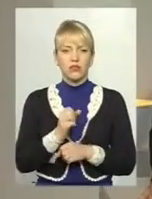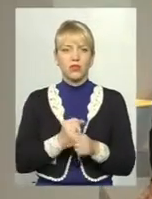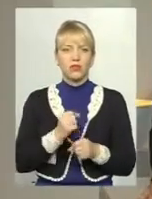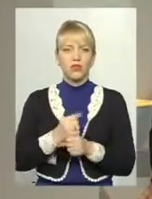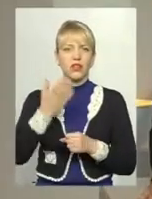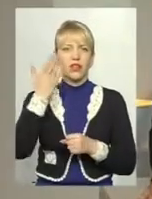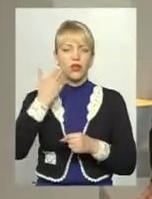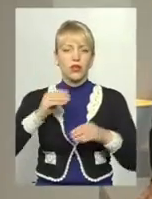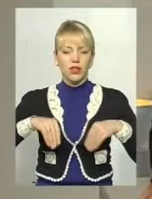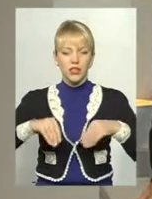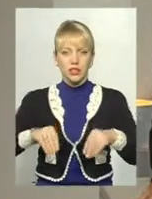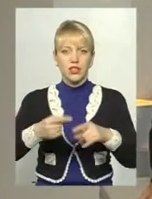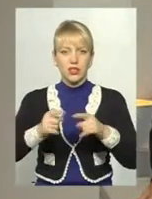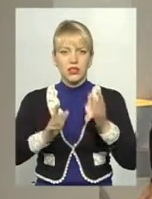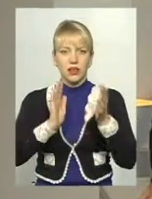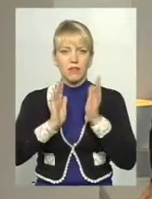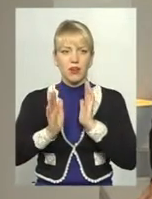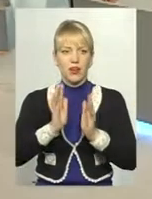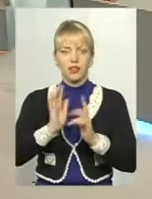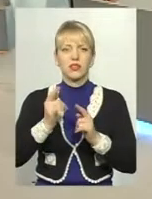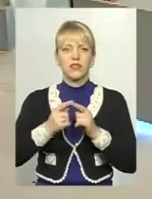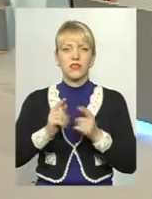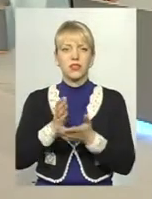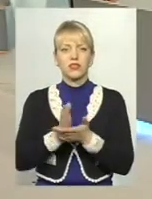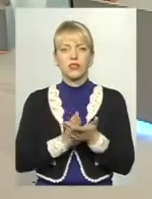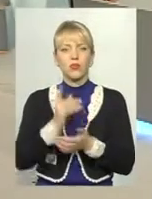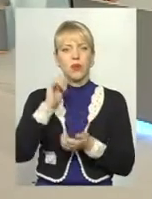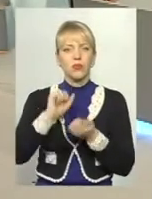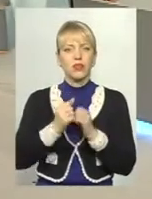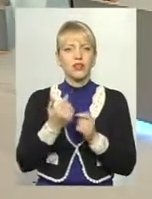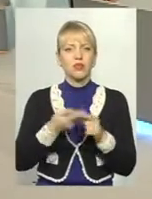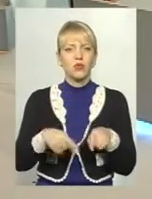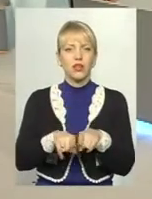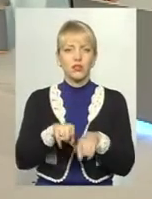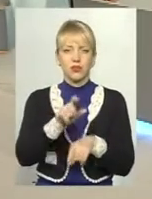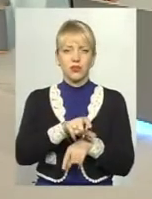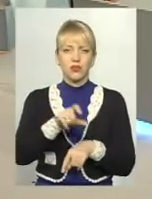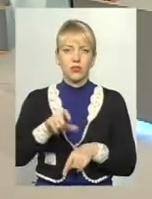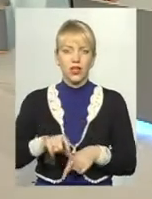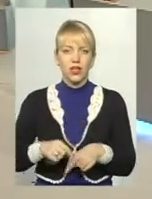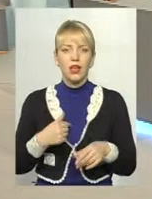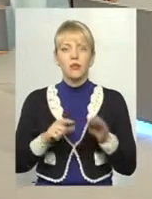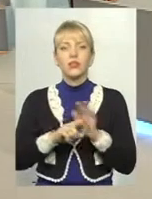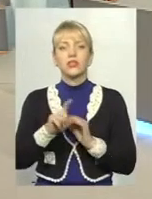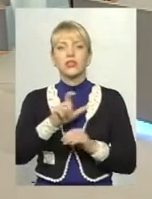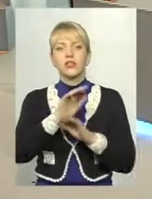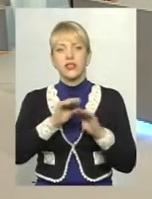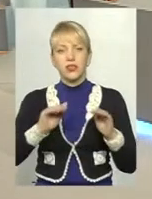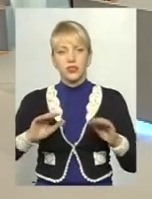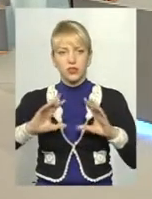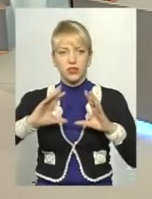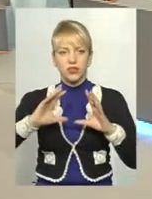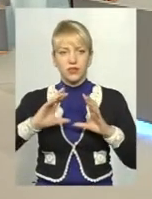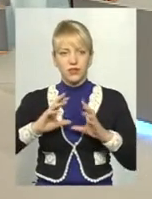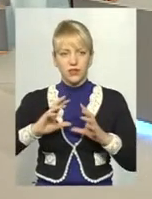той парк. І він заслуговує пам'ятати про них. Ну, це я так думаю. Так ось, ми починаємо від дитячого світу, а я